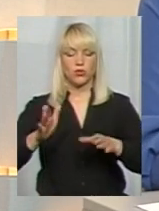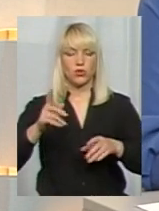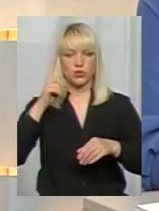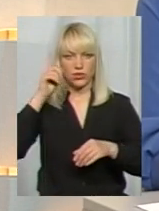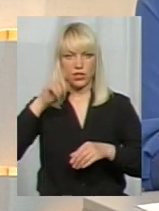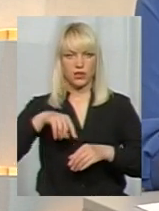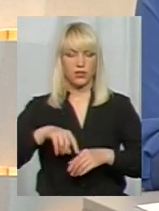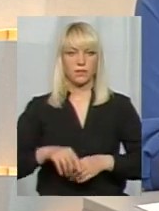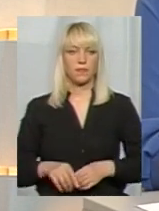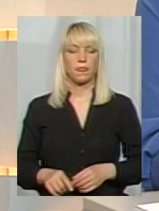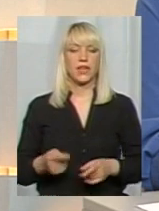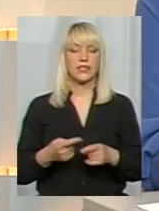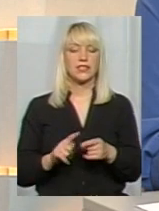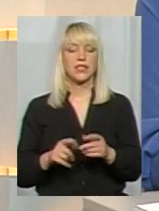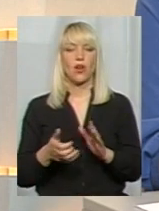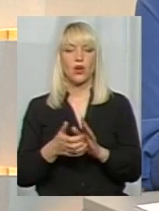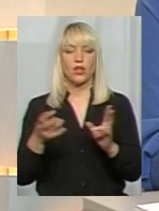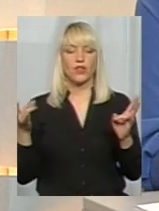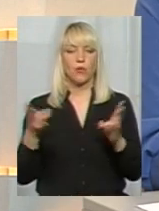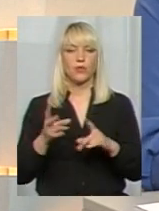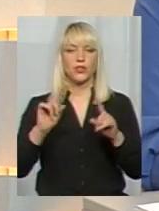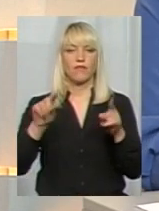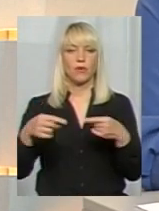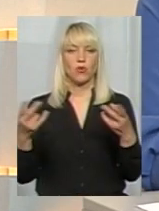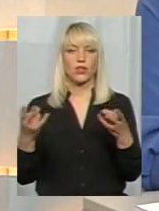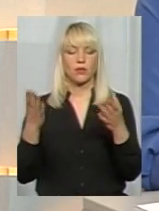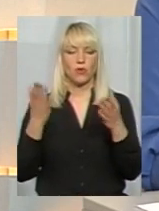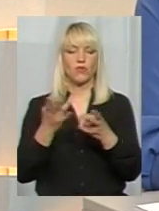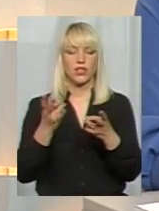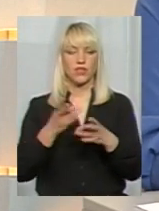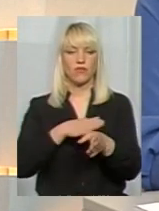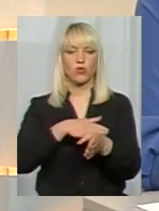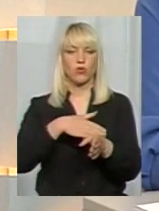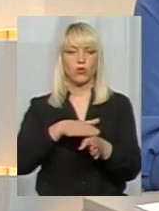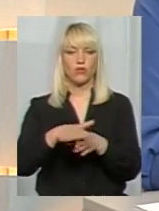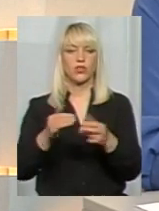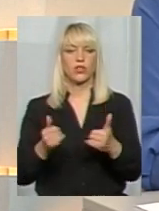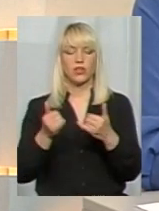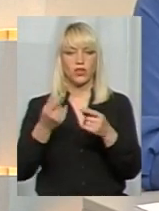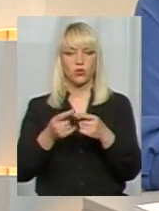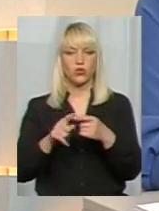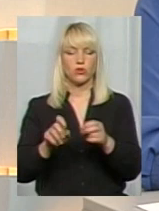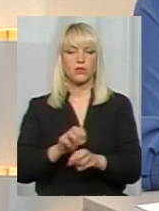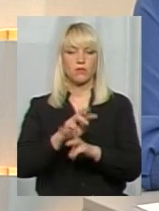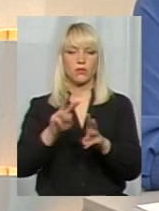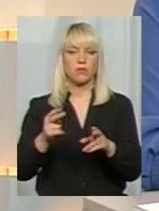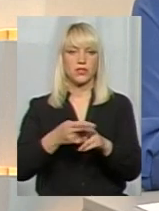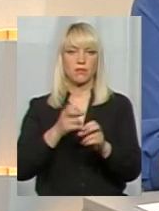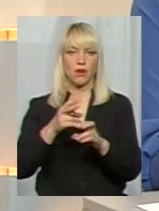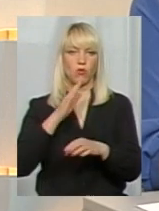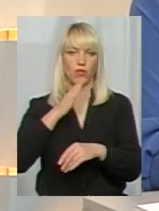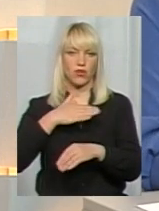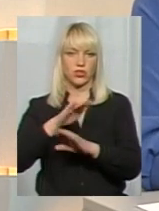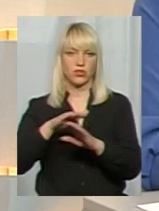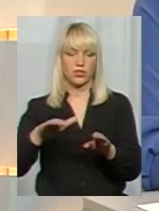ті необхідні вимоги, які вони повинні виконувати для того, щоб забезпечити безпеку наших дітей. І